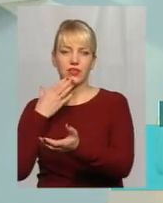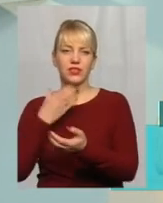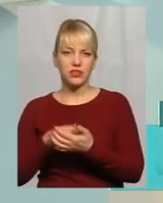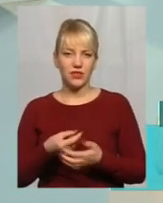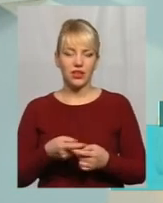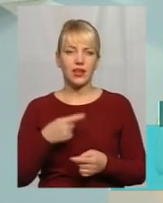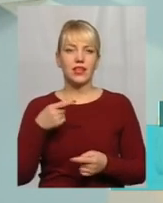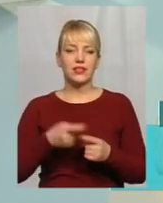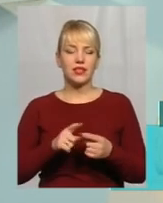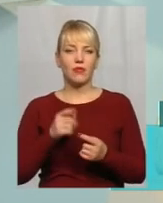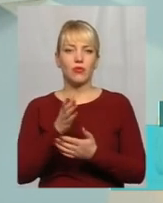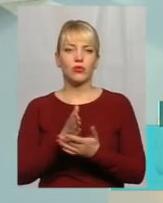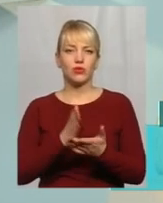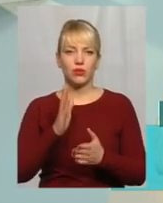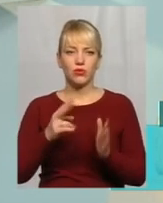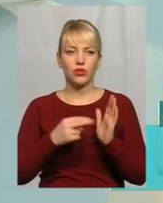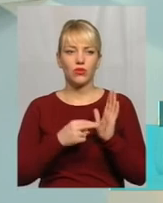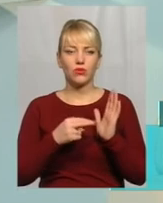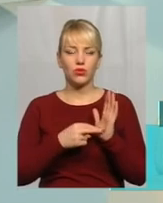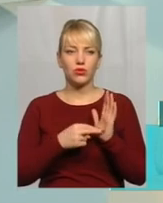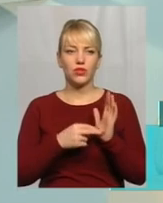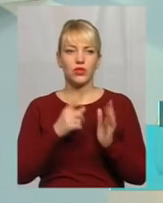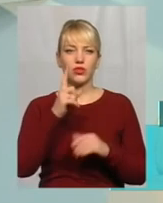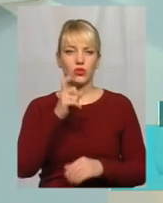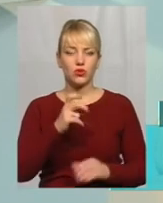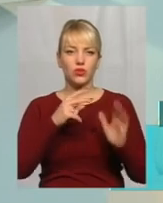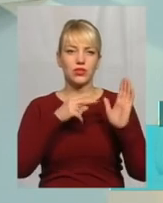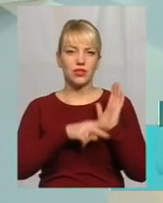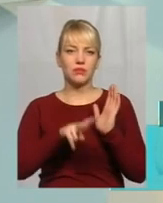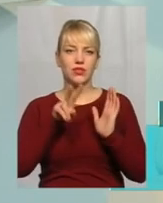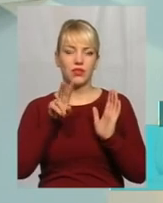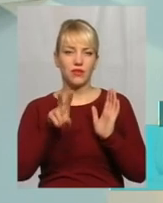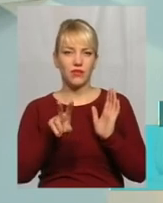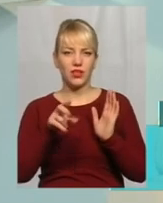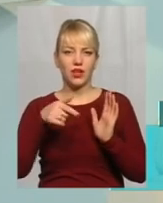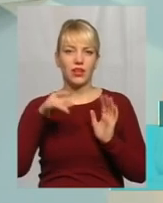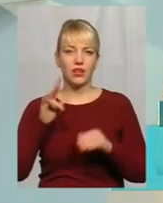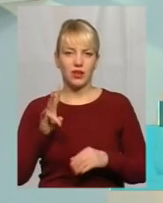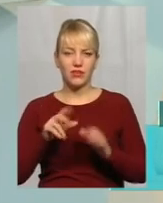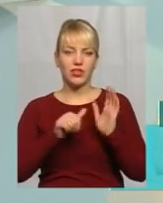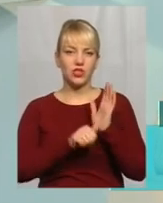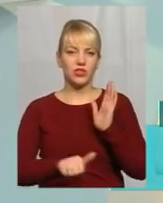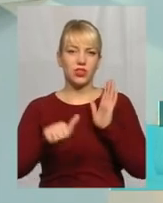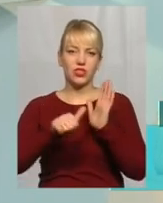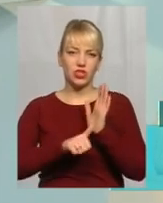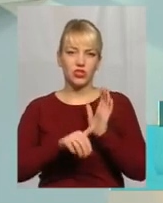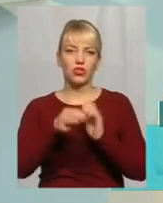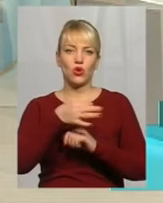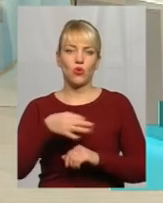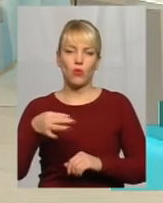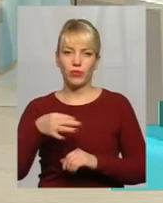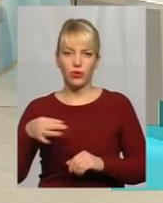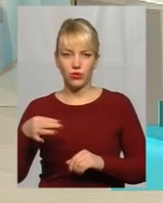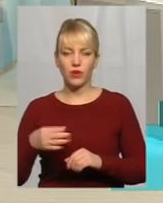послуга буде коштувати 172 гривні 66 копійок А які